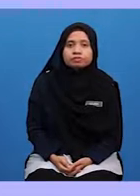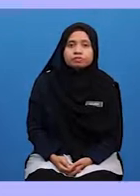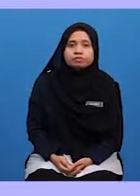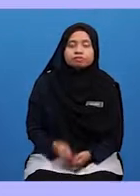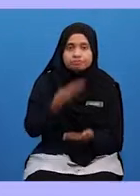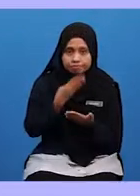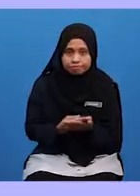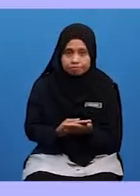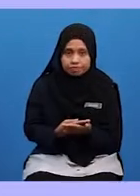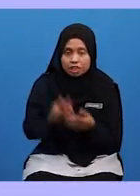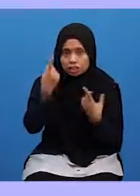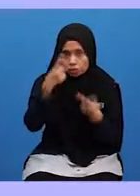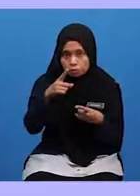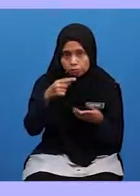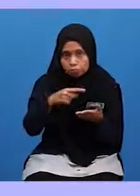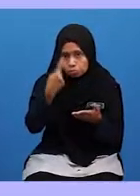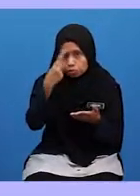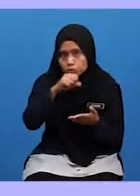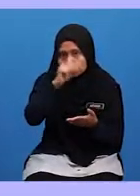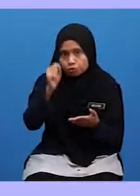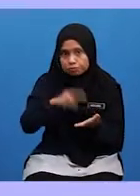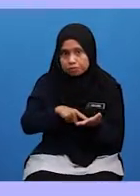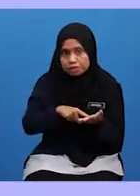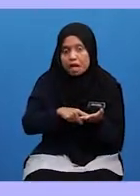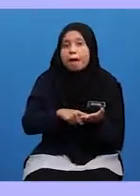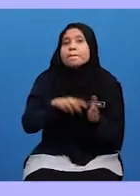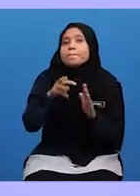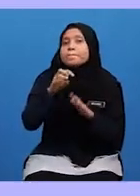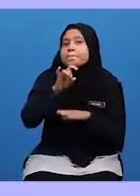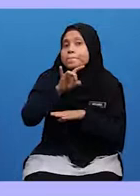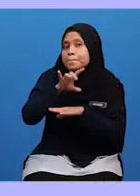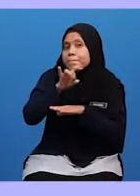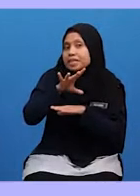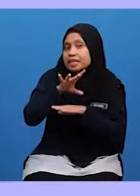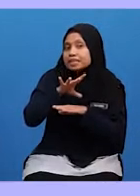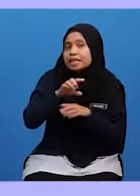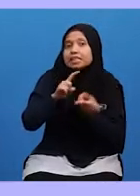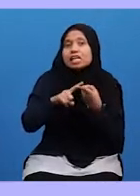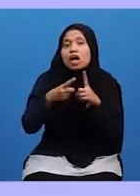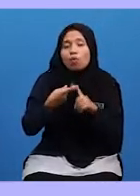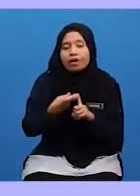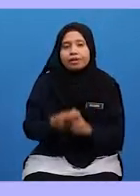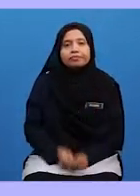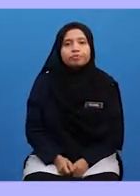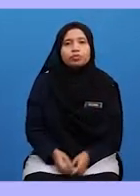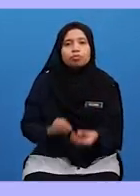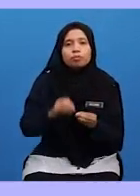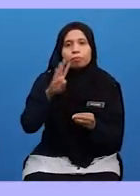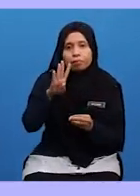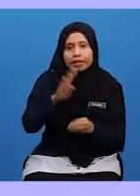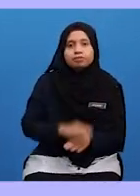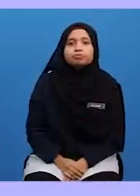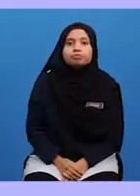Baiklah Jawapan Untuk Soalan Ini Ialah B Wah Hebat Semua Murid-murid Soalan